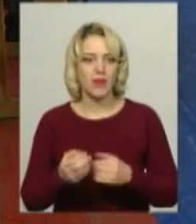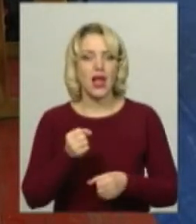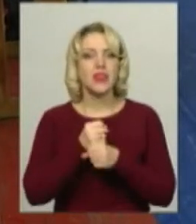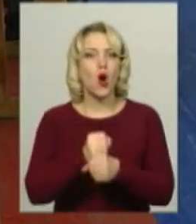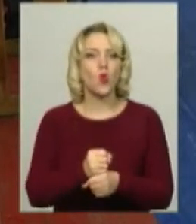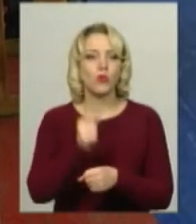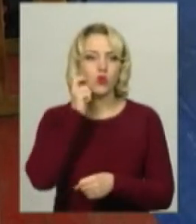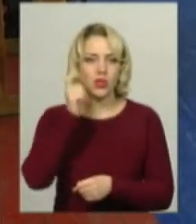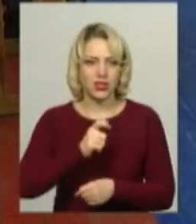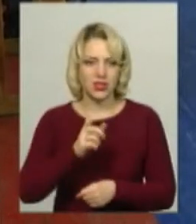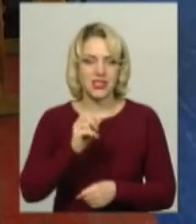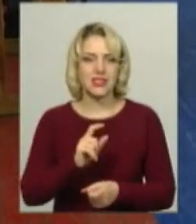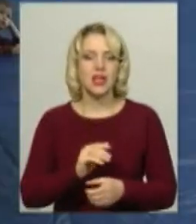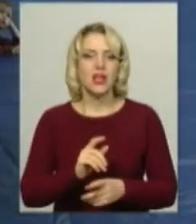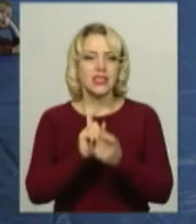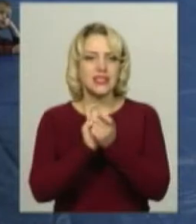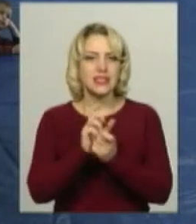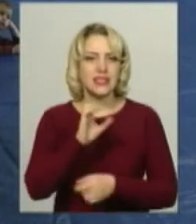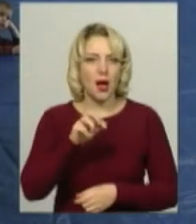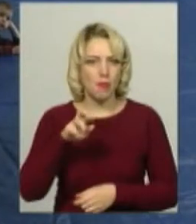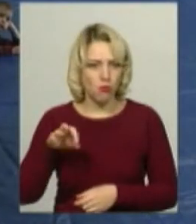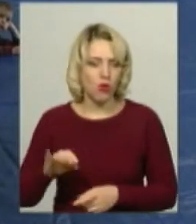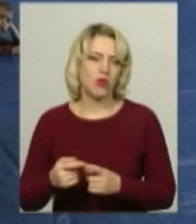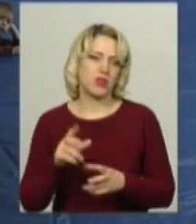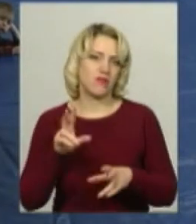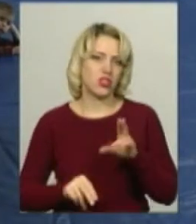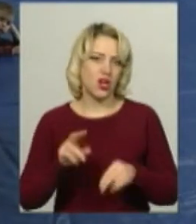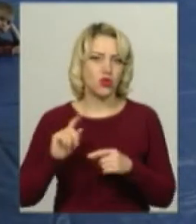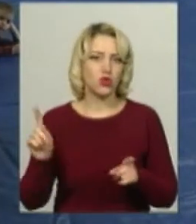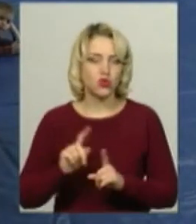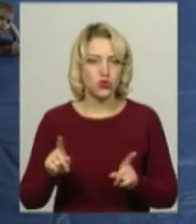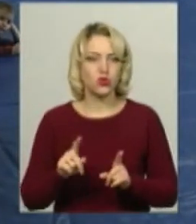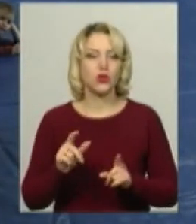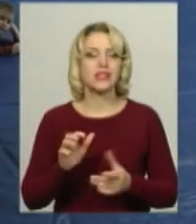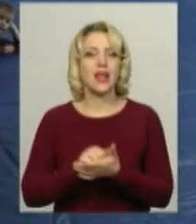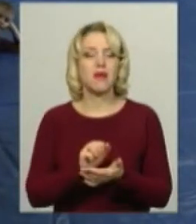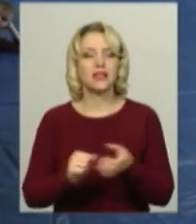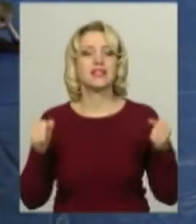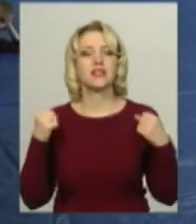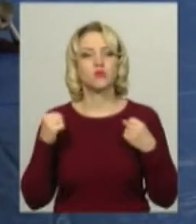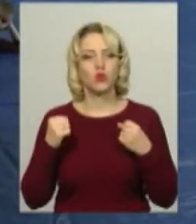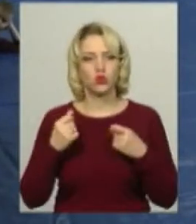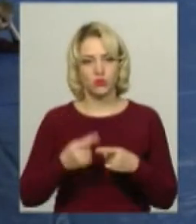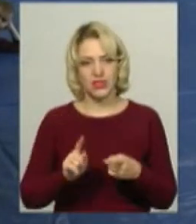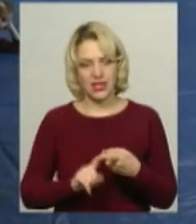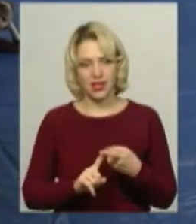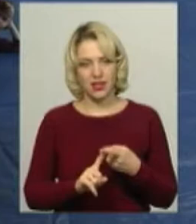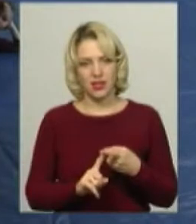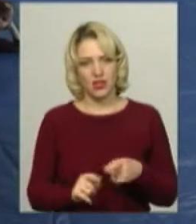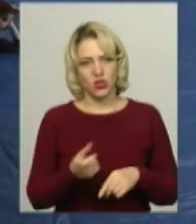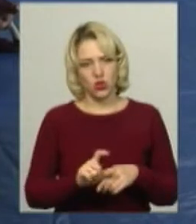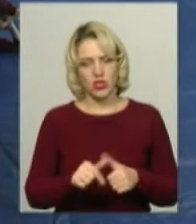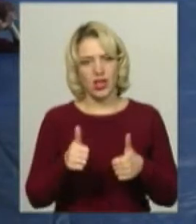України з бойового самбо. Я вважаю, що займатися спортом – це дуже